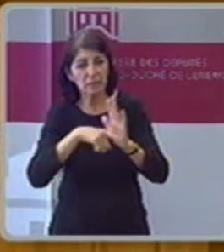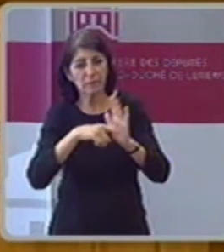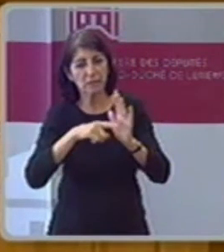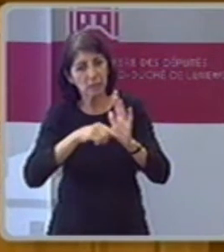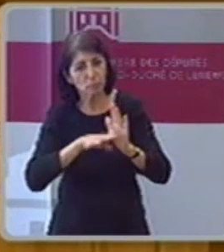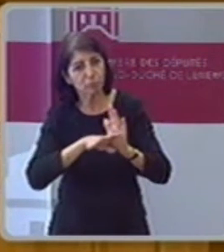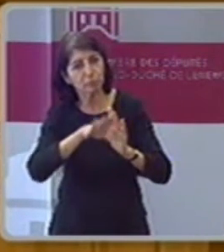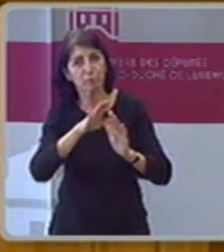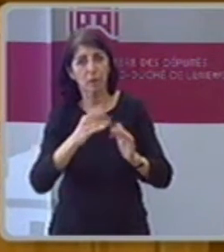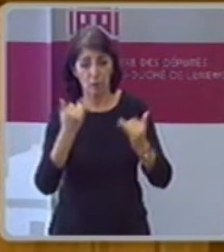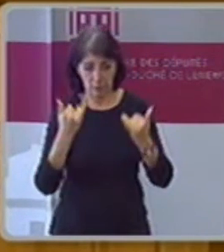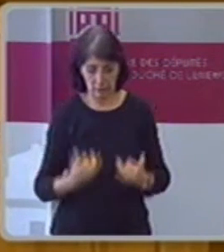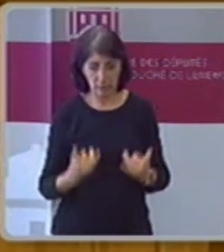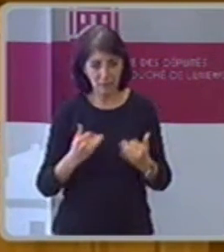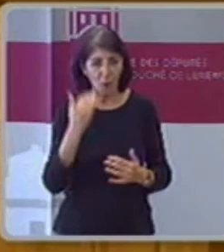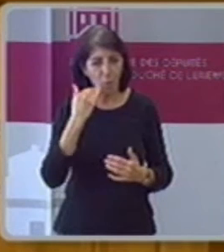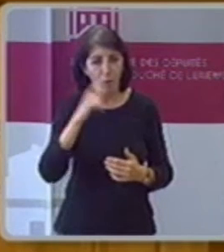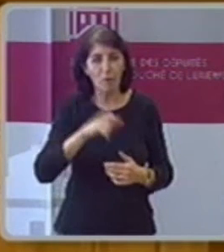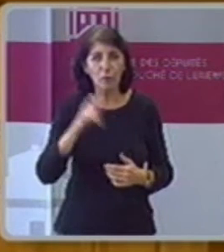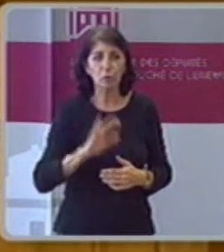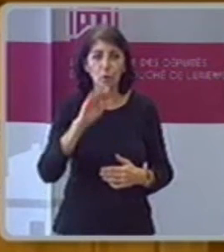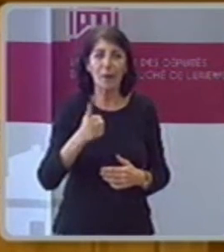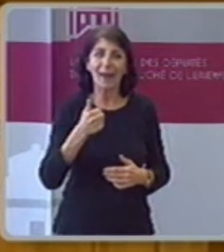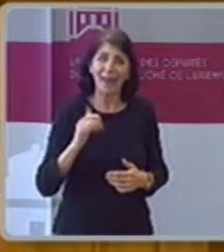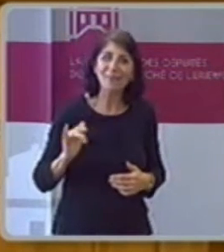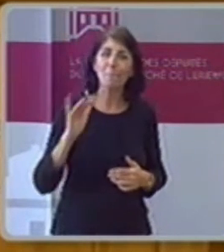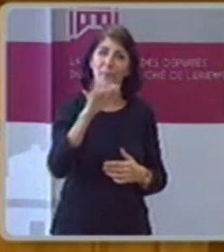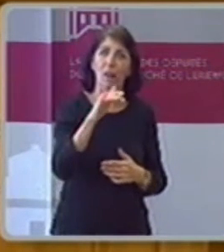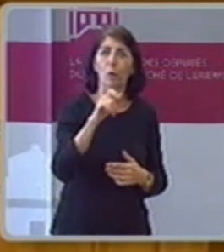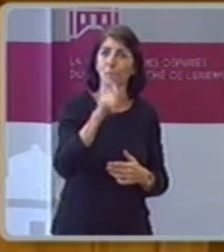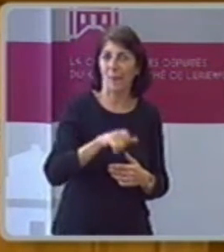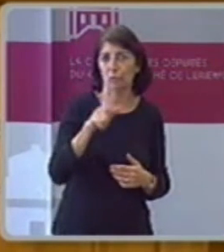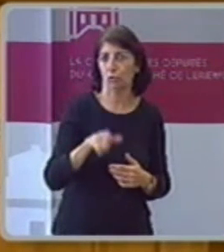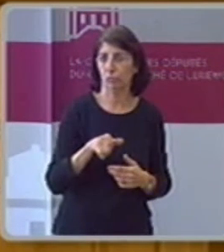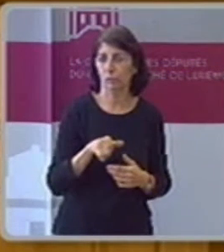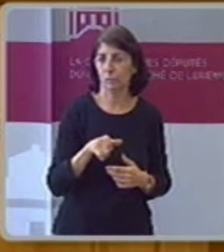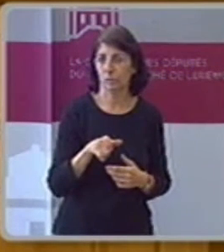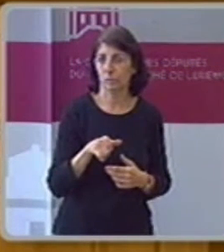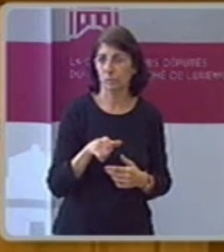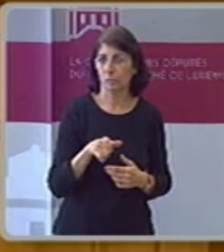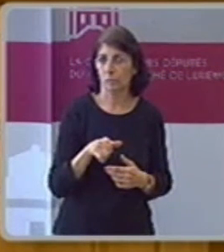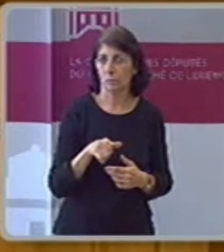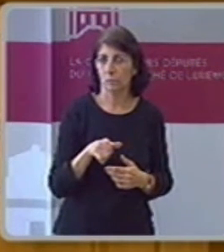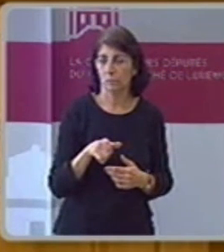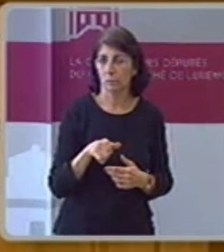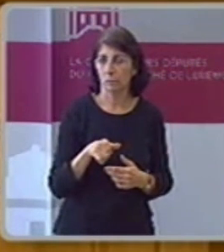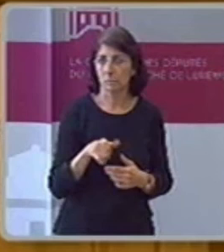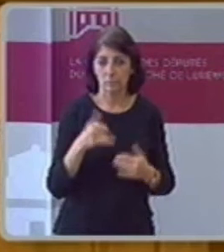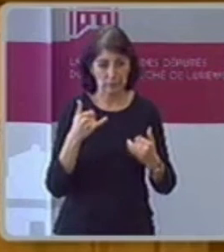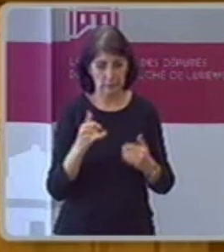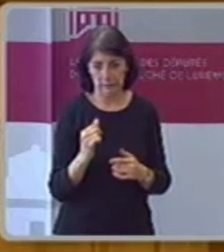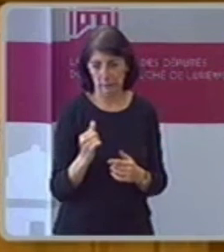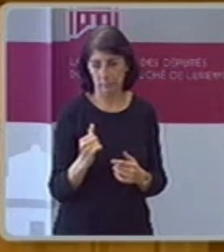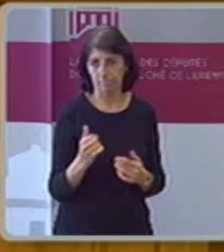der Minister früher und die Geringer wie Robert Goebbels hat einen kleinen Bagger